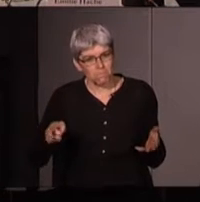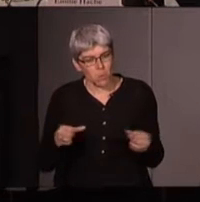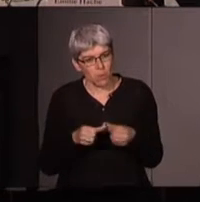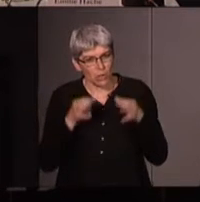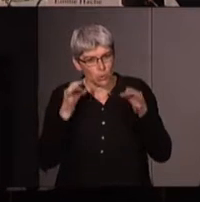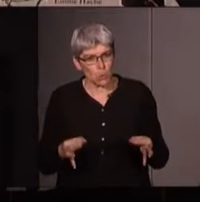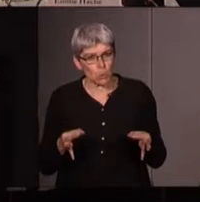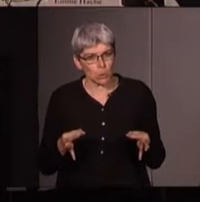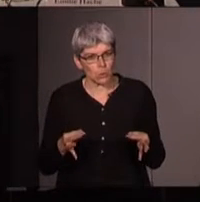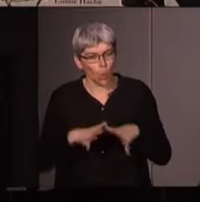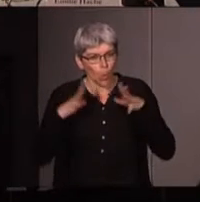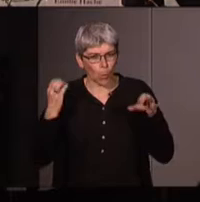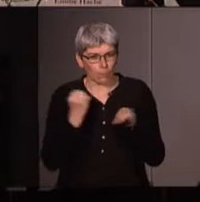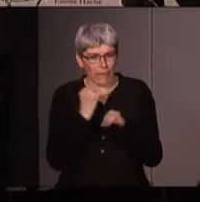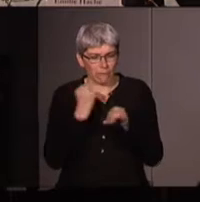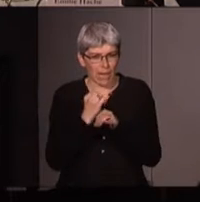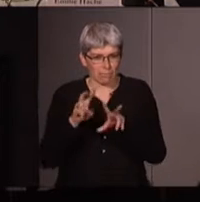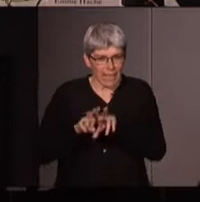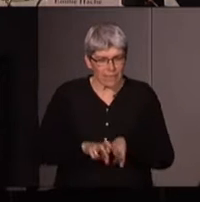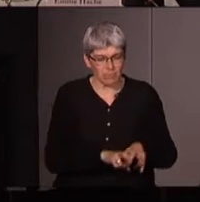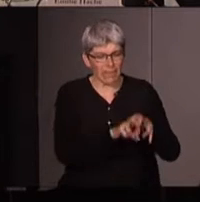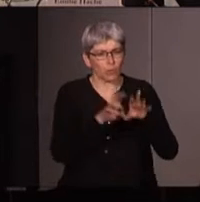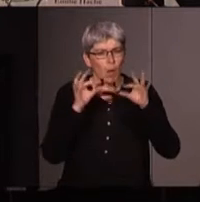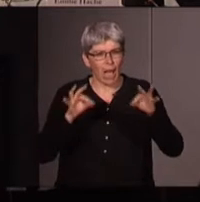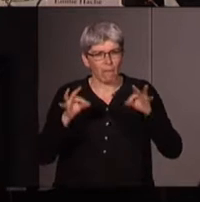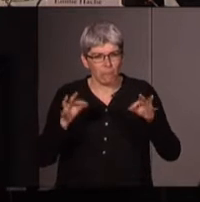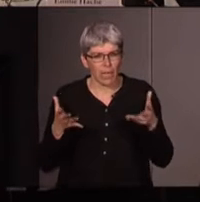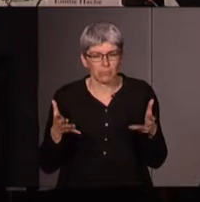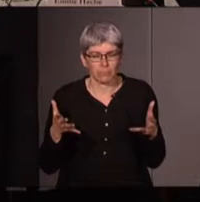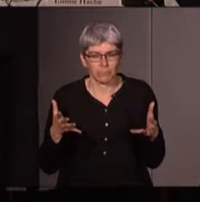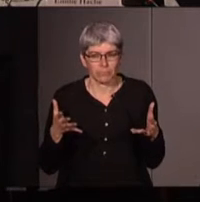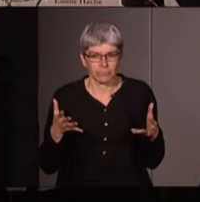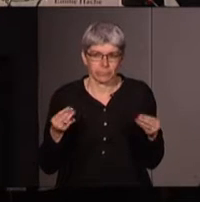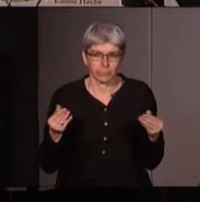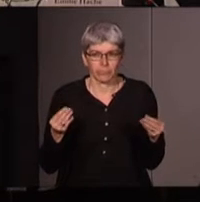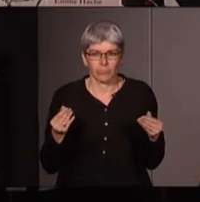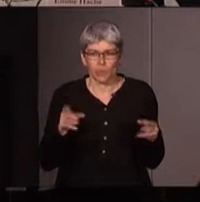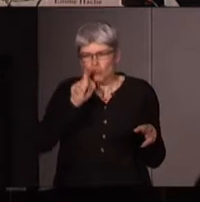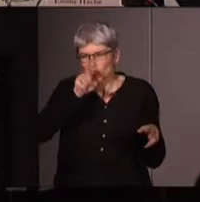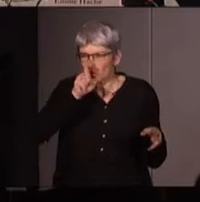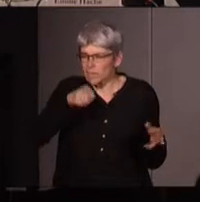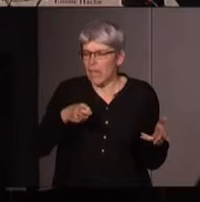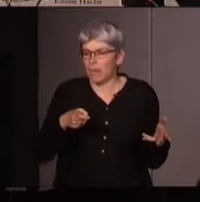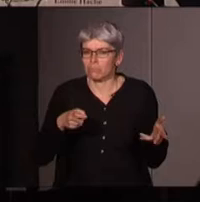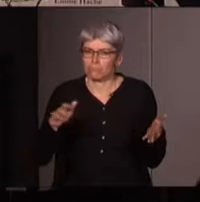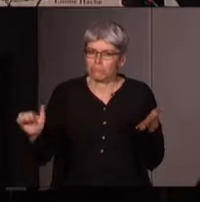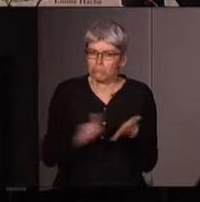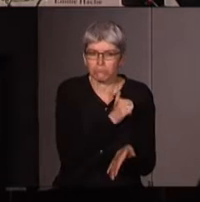le gros travail d'exploration de cette histoire de alors des sorcières éradiquées